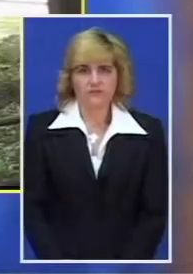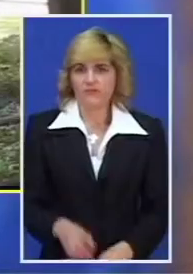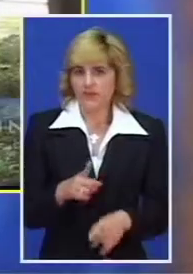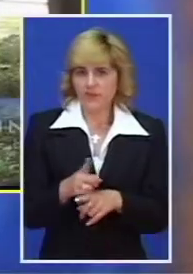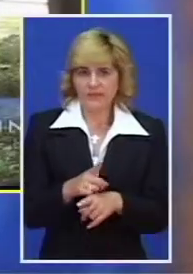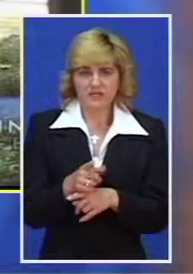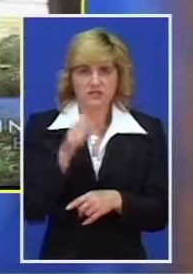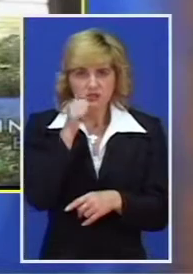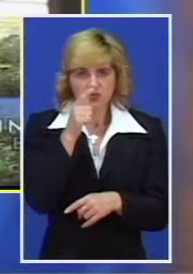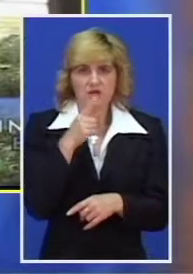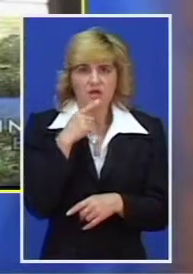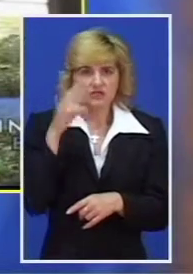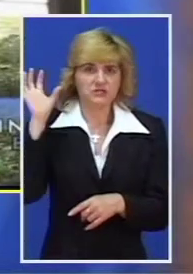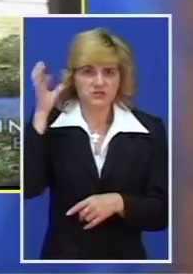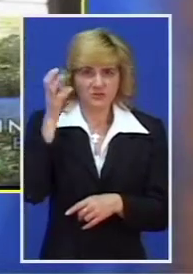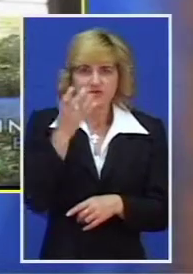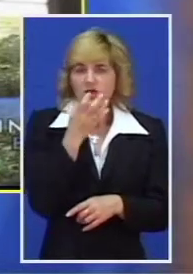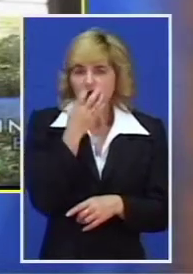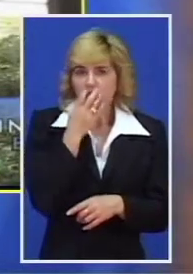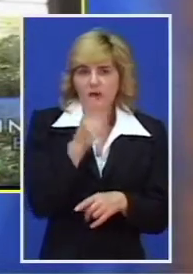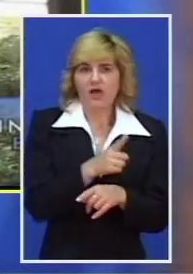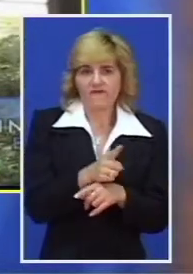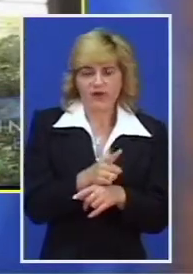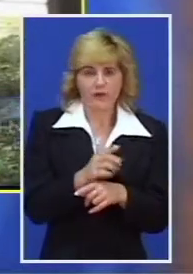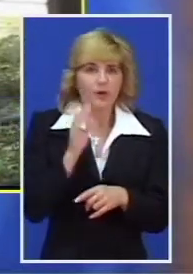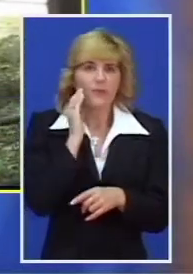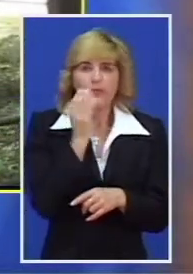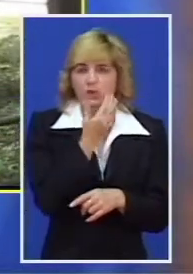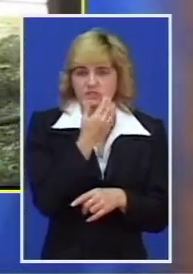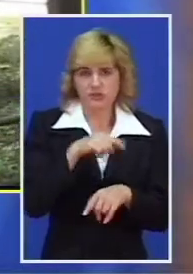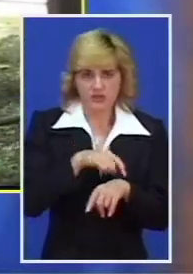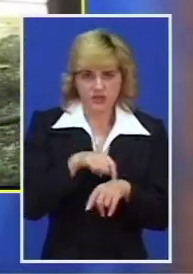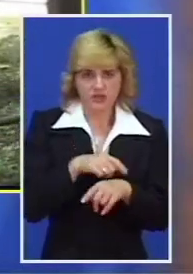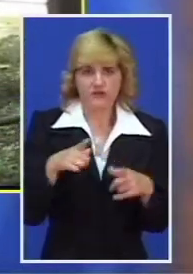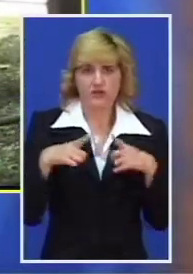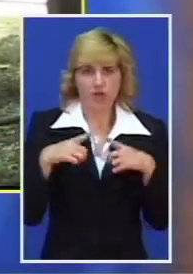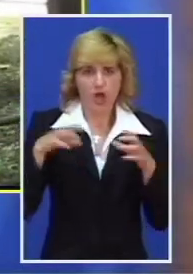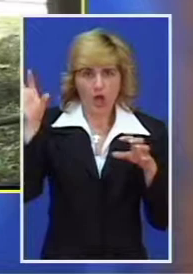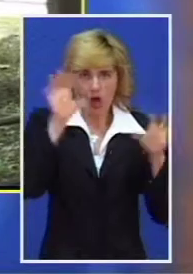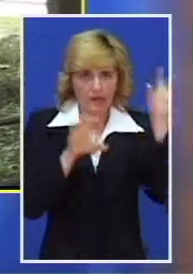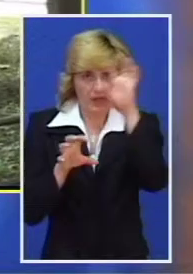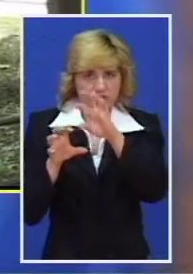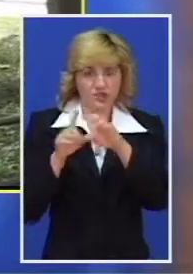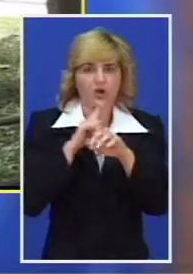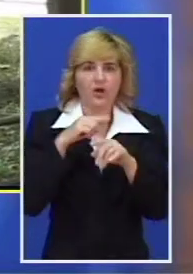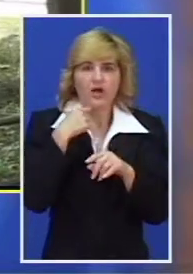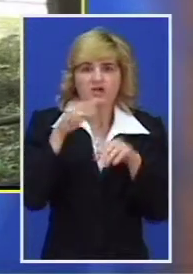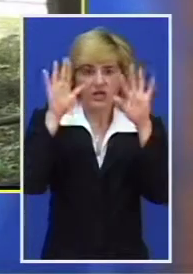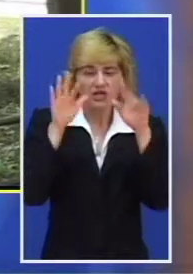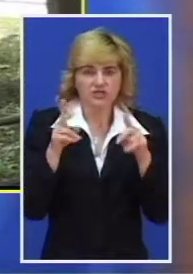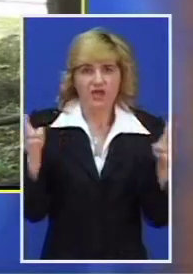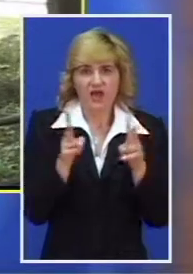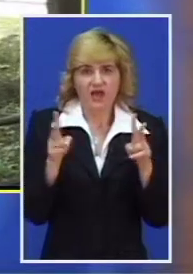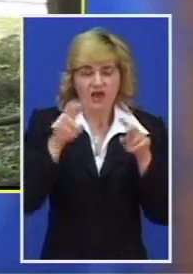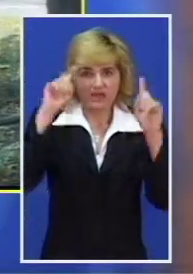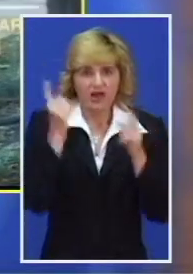Meteorolozi za sutra najavljuju sunčano i toplo vreme. U posle podnavnim časovima se očekuje na oblačenje koje će uslovljavati kišu, kratkotrajne